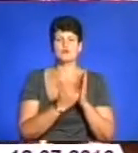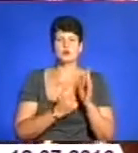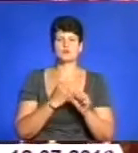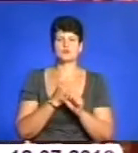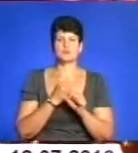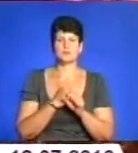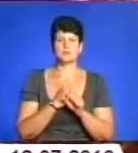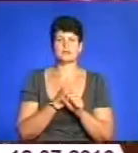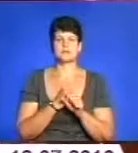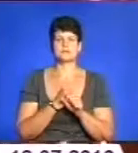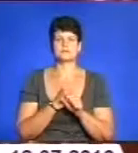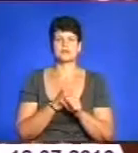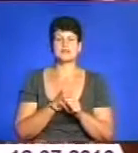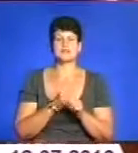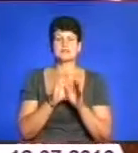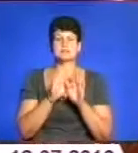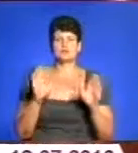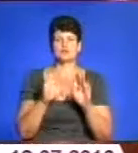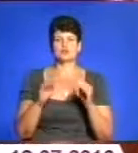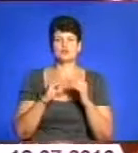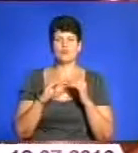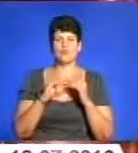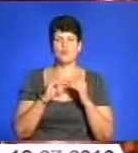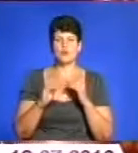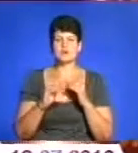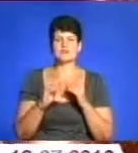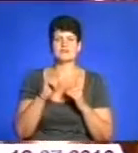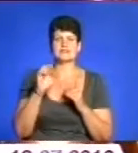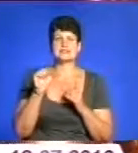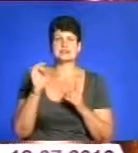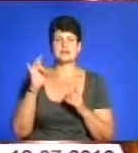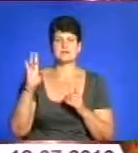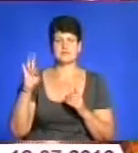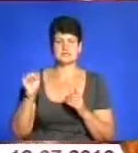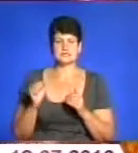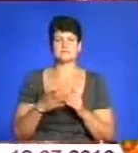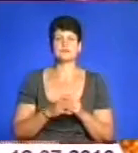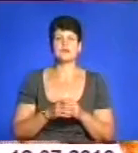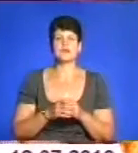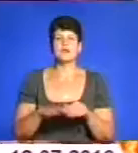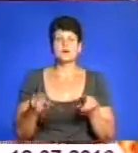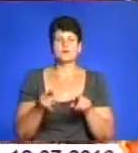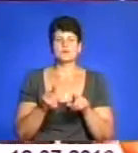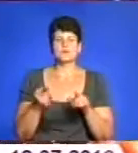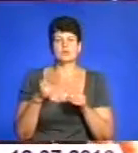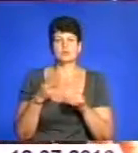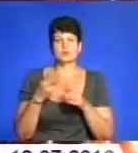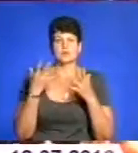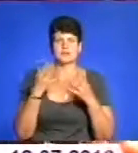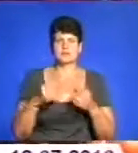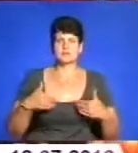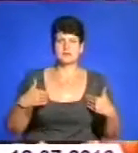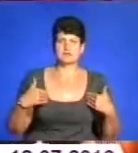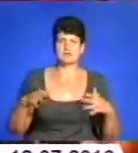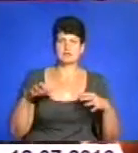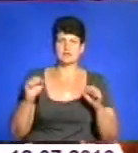півночі на співочному полі Зарваниці для молоді. Другого дня загальнонаціональної прощі археерей привітав владик із